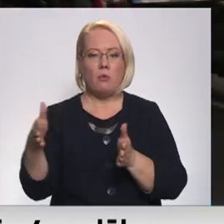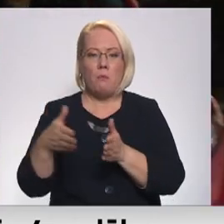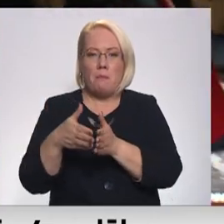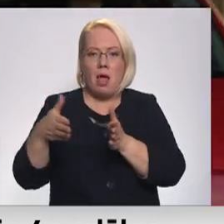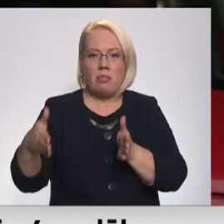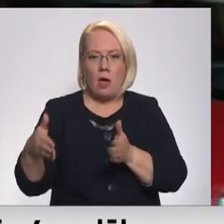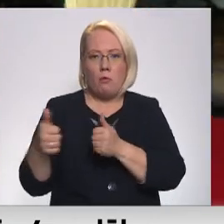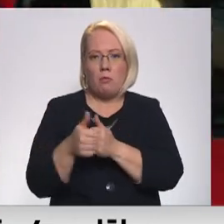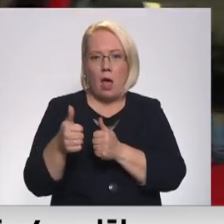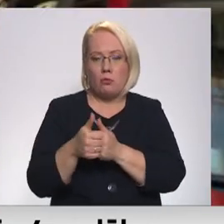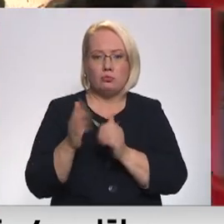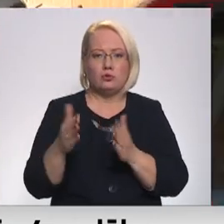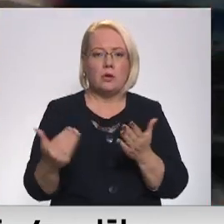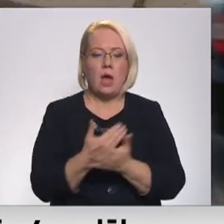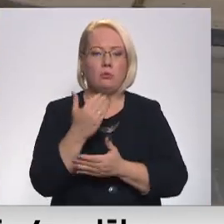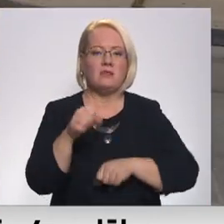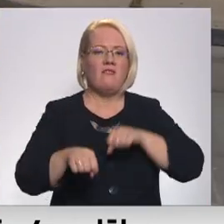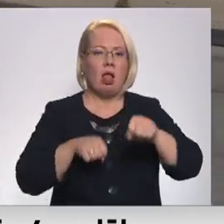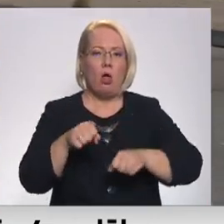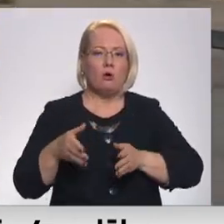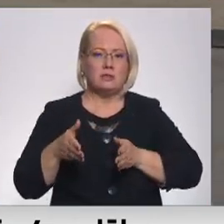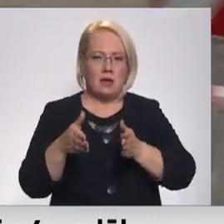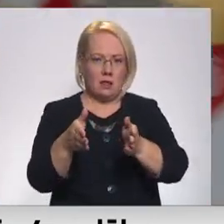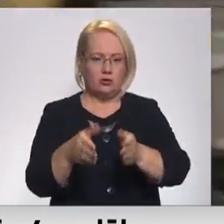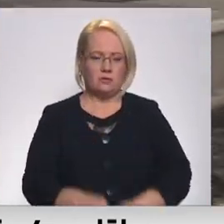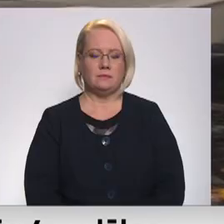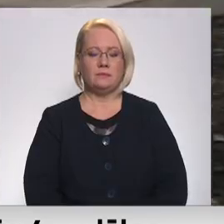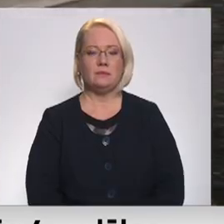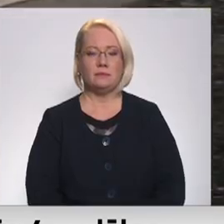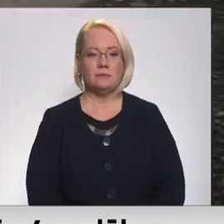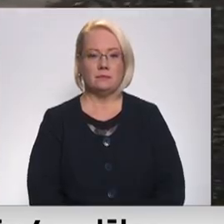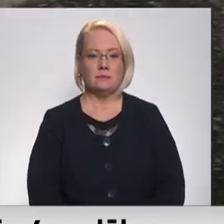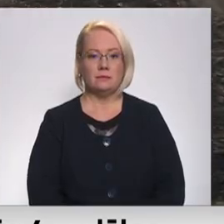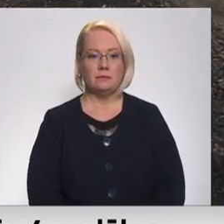blakus te būs jauns veloceliņš. Dāvids Frenifelds, Igor Stāts, Latvijas televīzija.